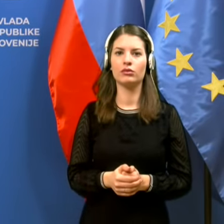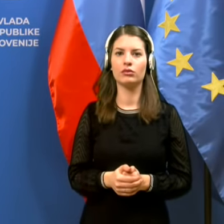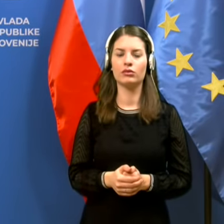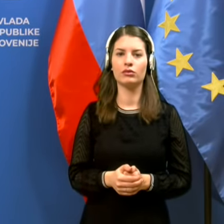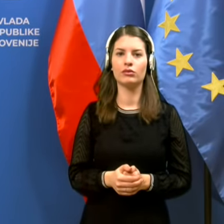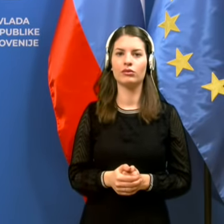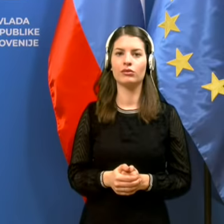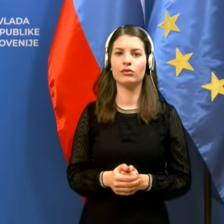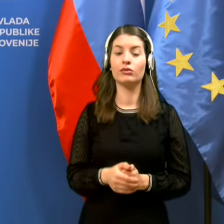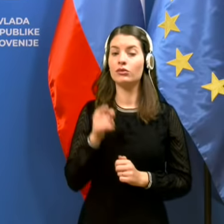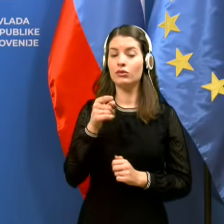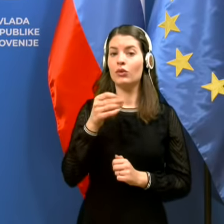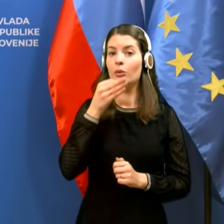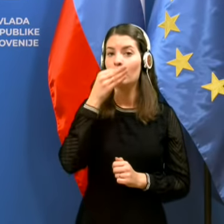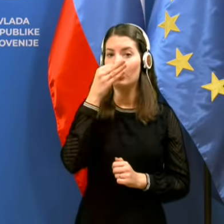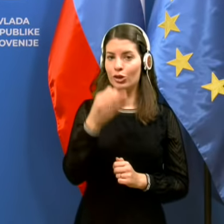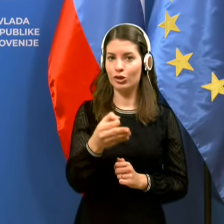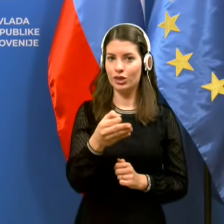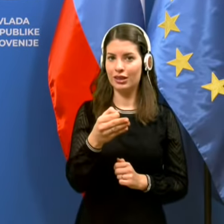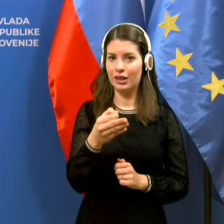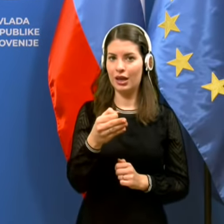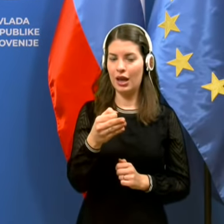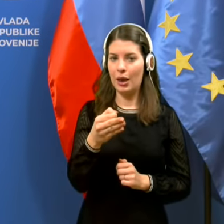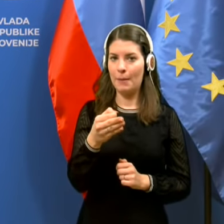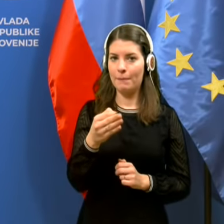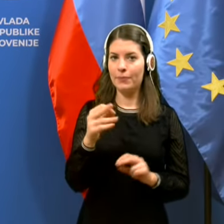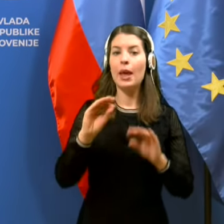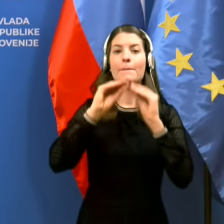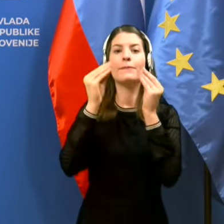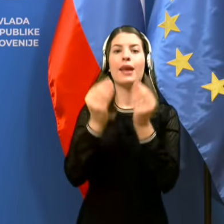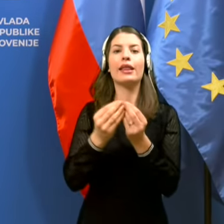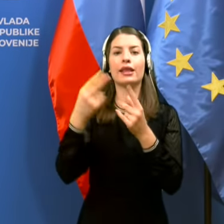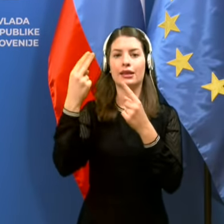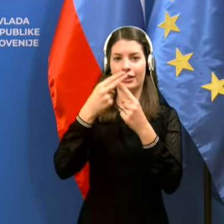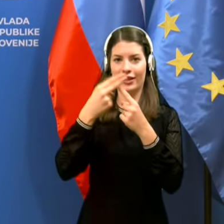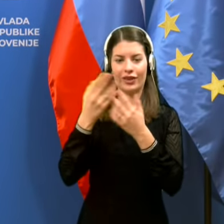in sicer ga zastavlja novinarka Planeta TV. Izvolite.